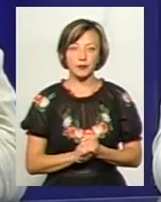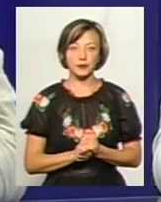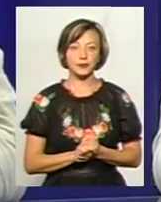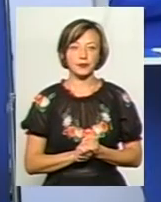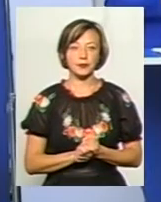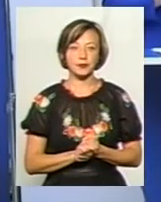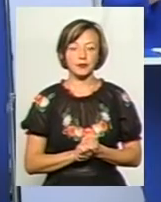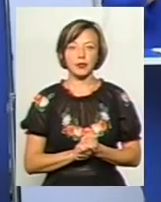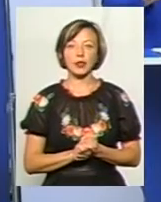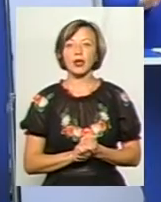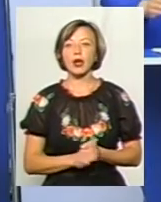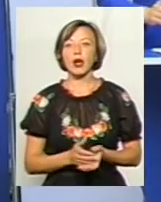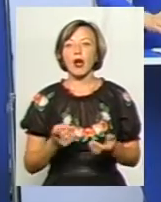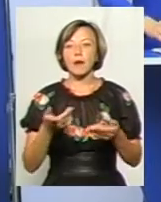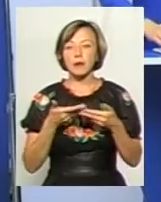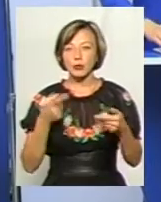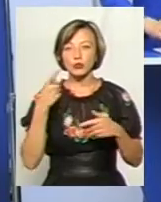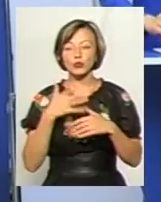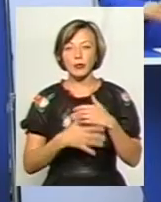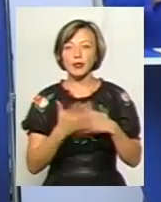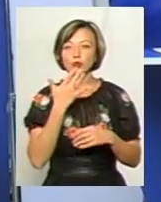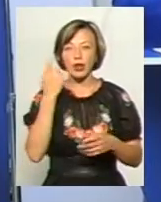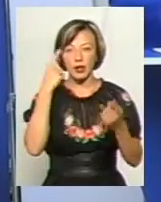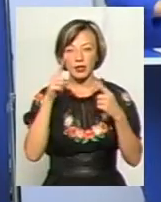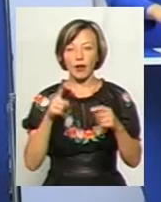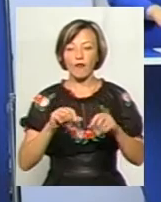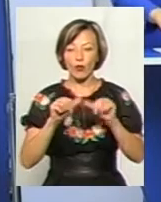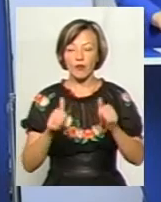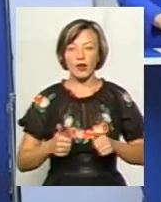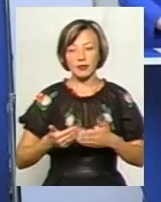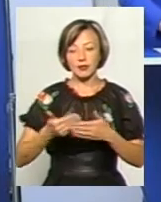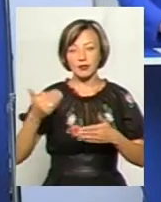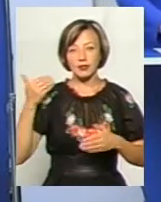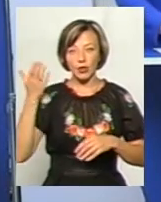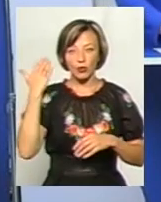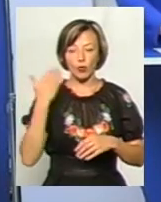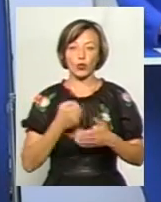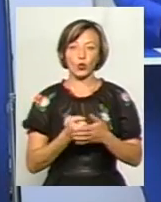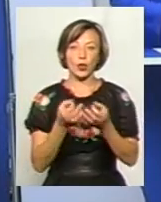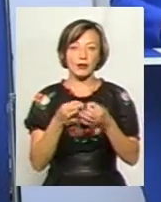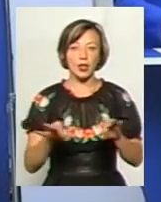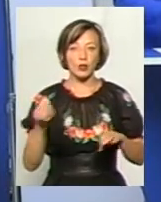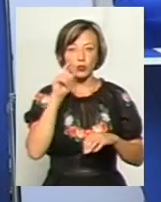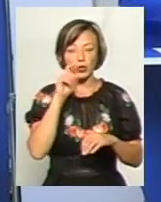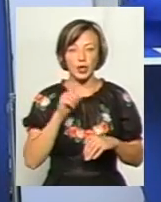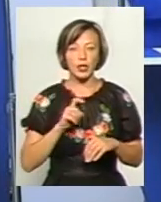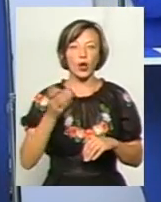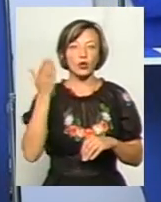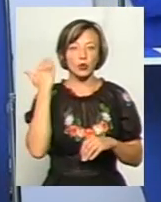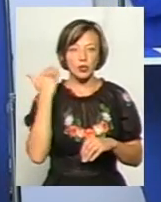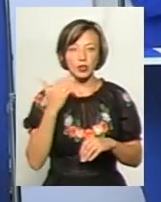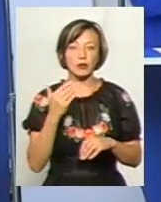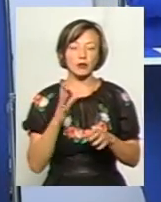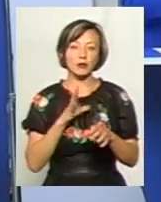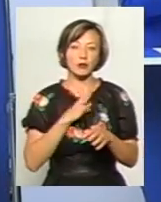зрозуміли, що, власне, національна ідея формувалася задовго, до здобуття Україної Незалежності. І тоді вона